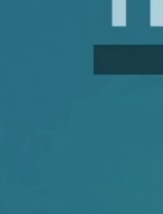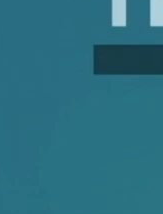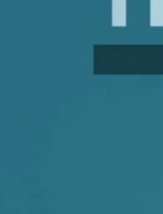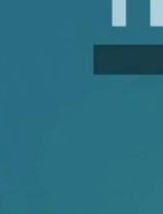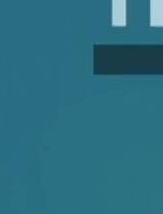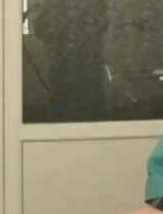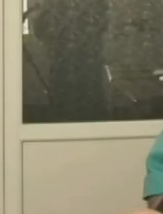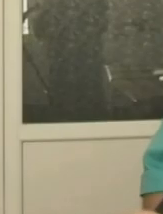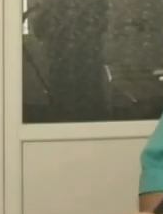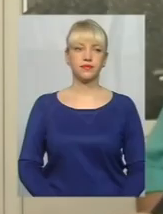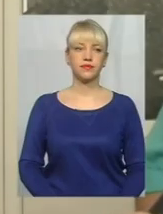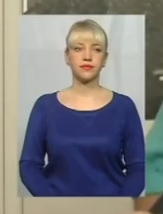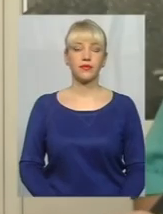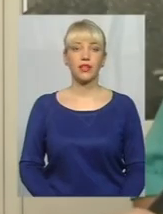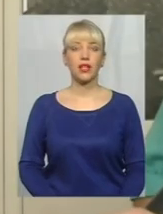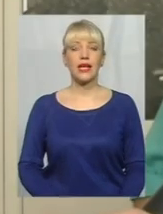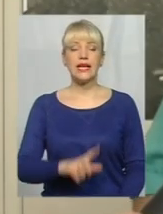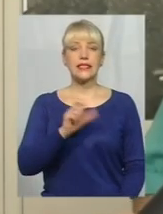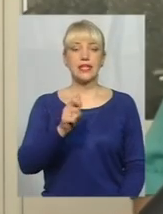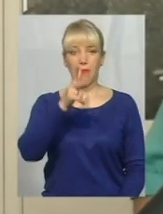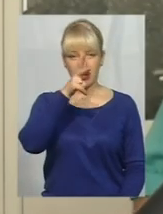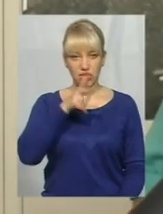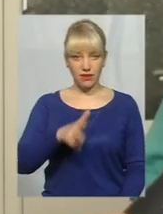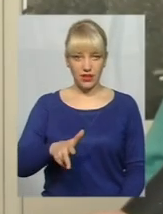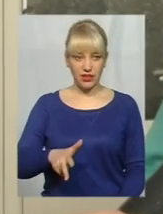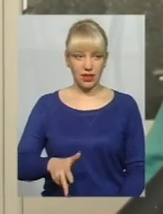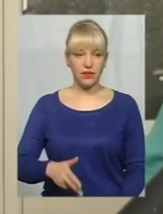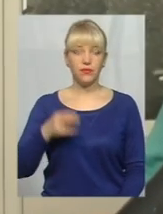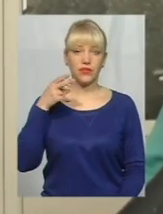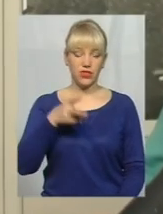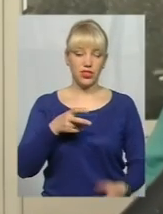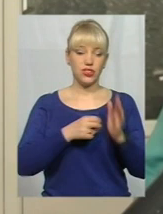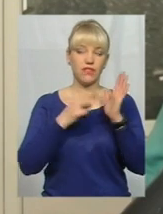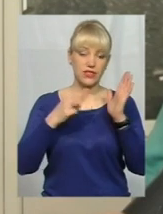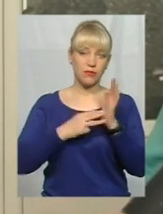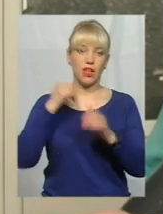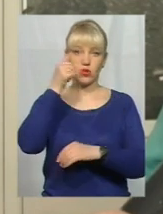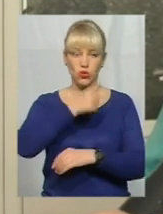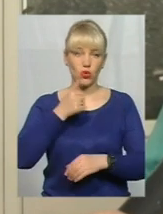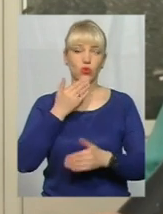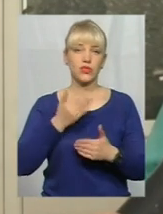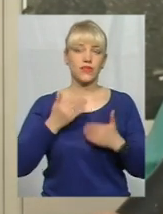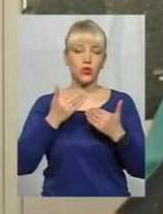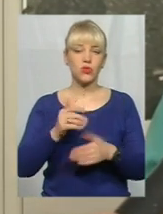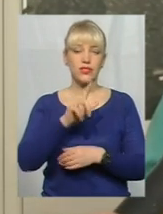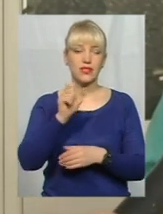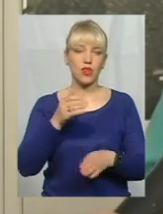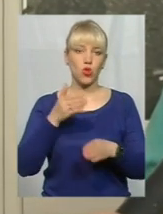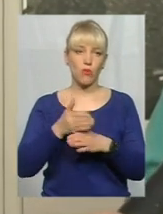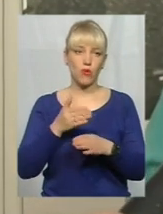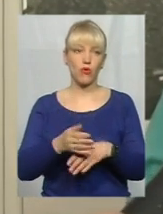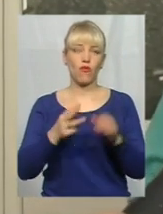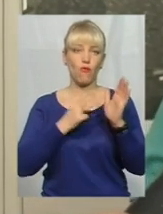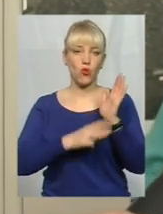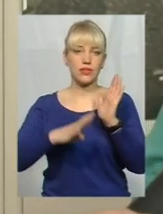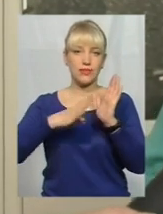За перший квартал 2018 року звернулося за допомогою 89